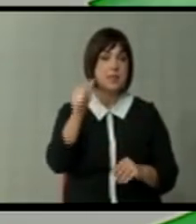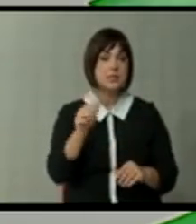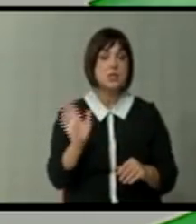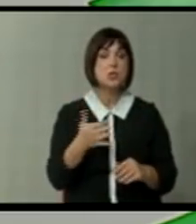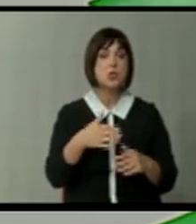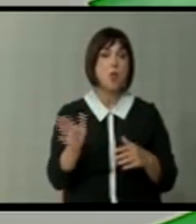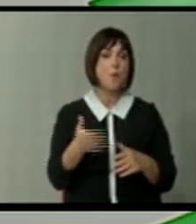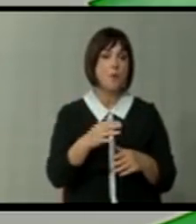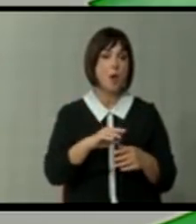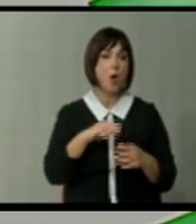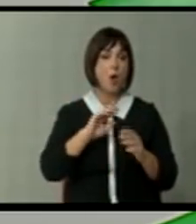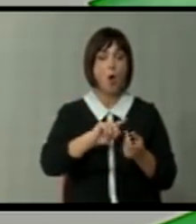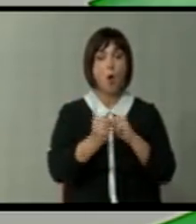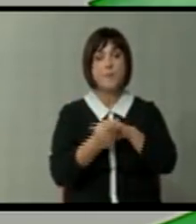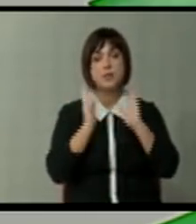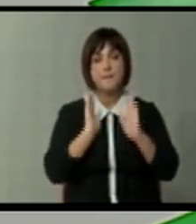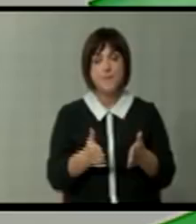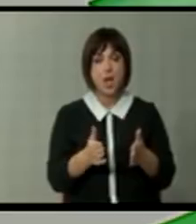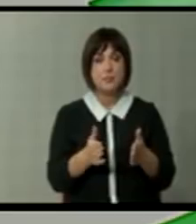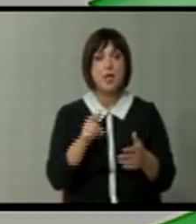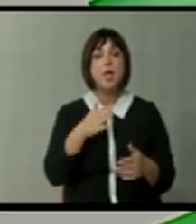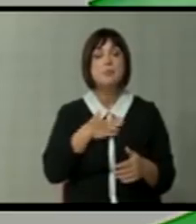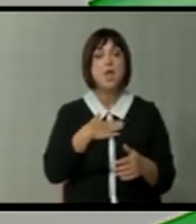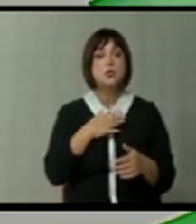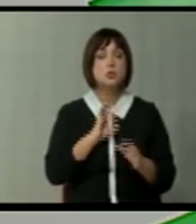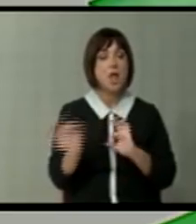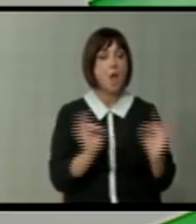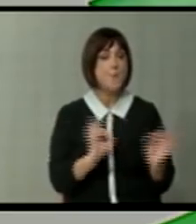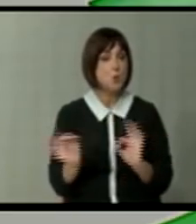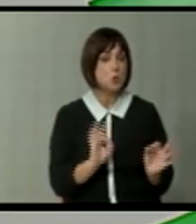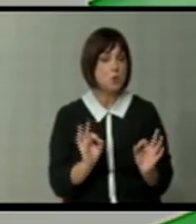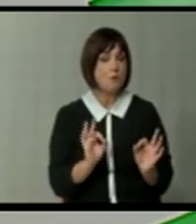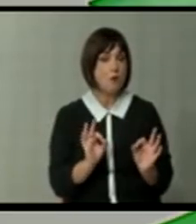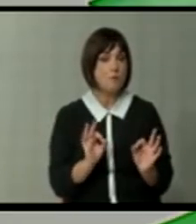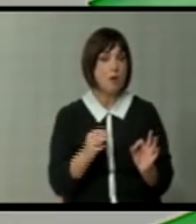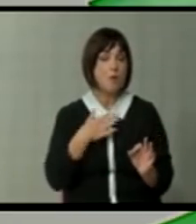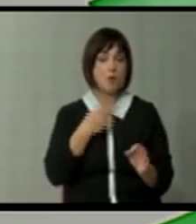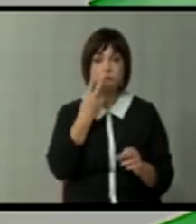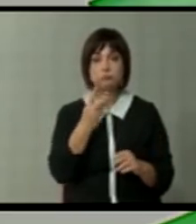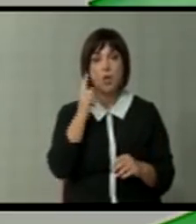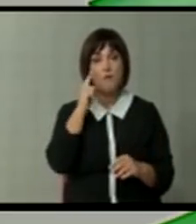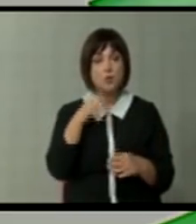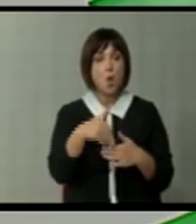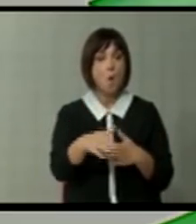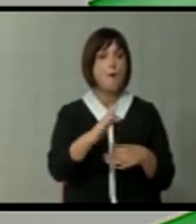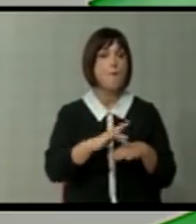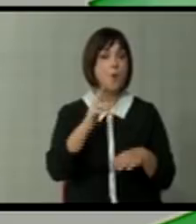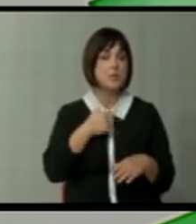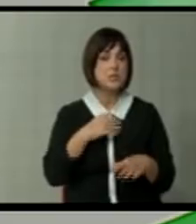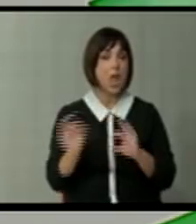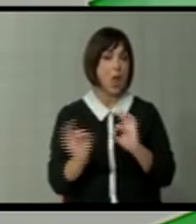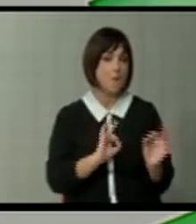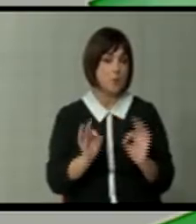тргнеме сосема по-обратен прат. Па, едноставно, наше е да се подготвуваме. Мојот впечаток е дека во овој момент ние сме